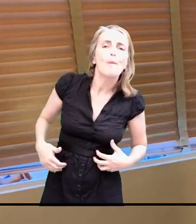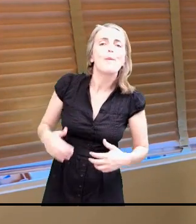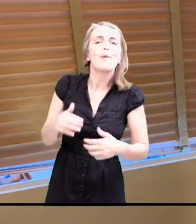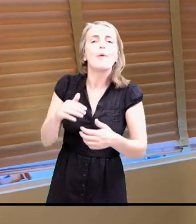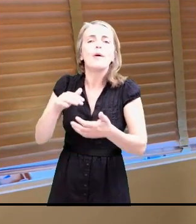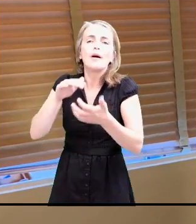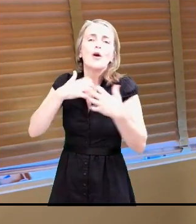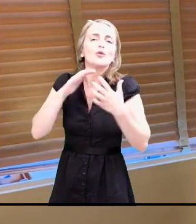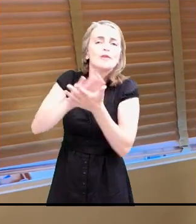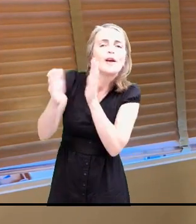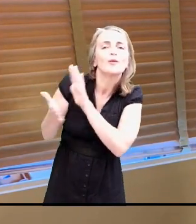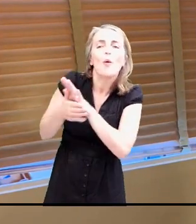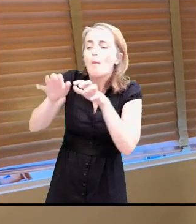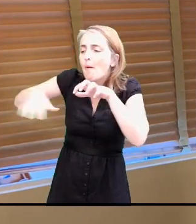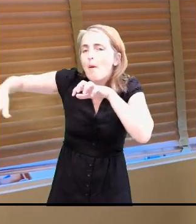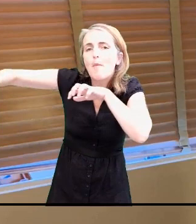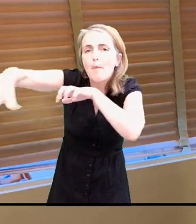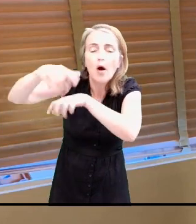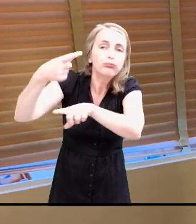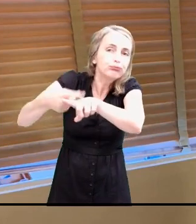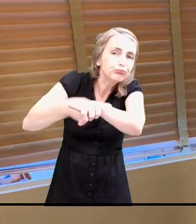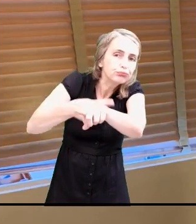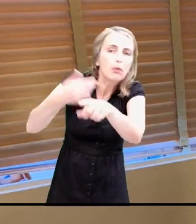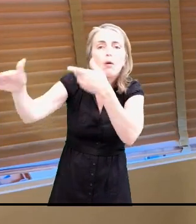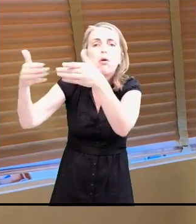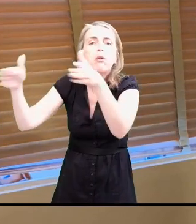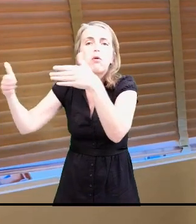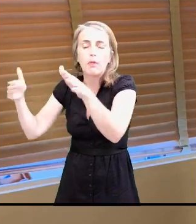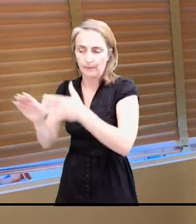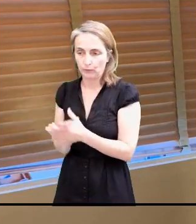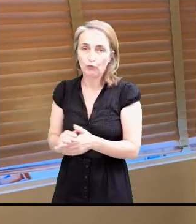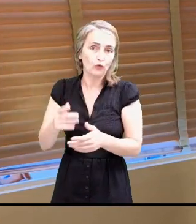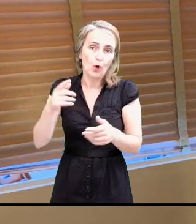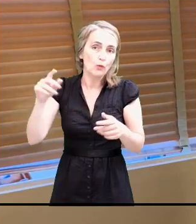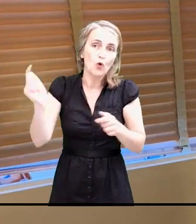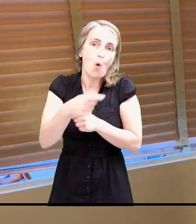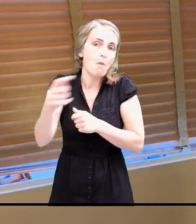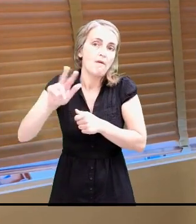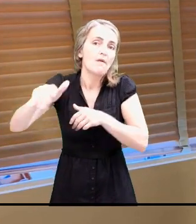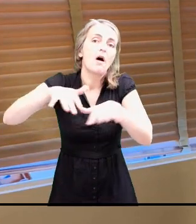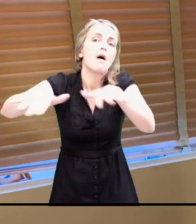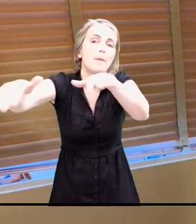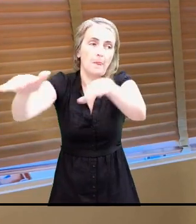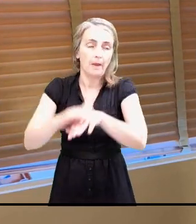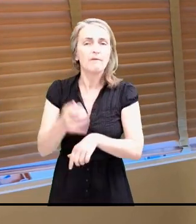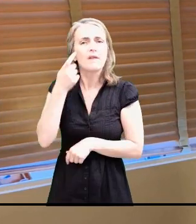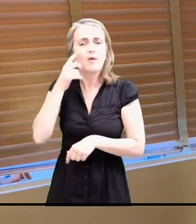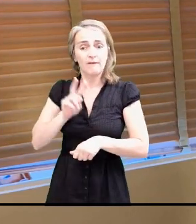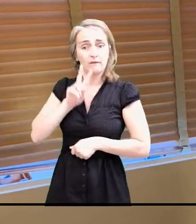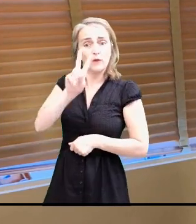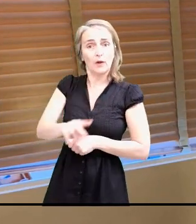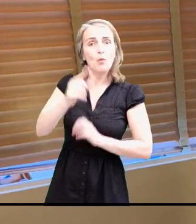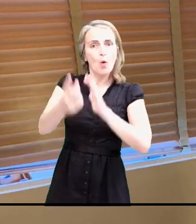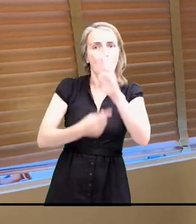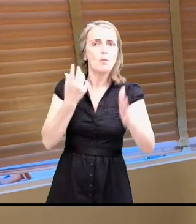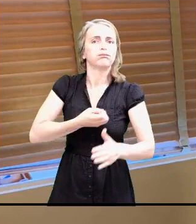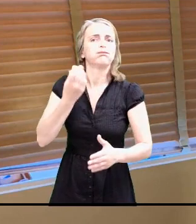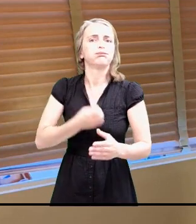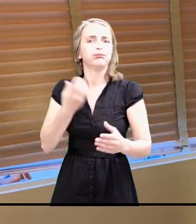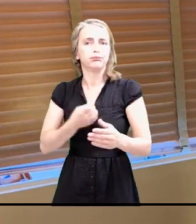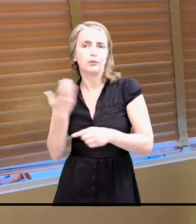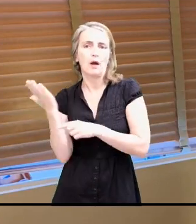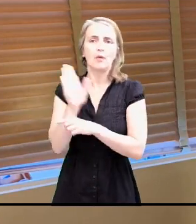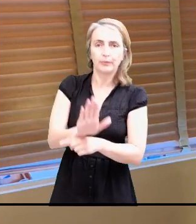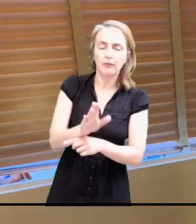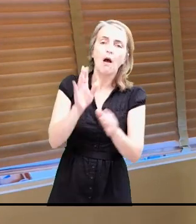redevenir à la normale. On verra à ma prochaine intervention, vendredi prochain, ce qu peut